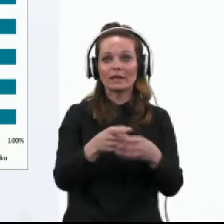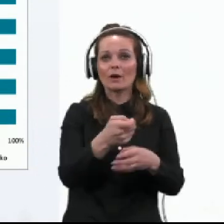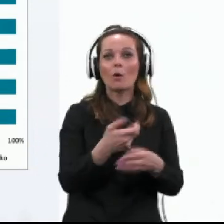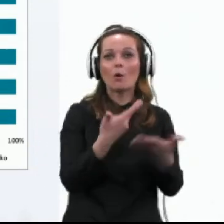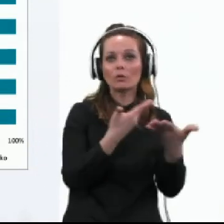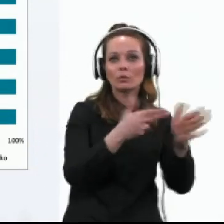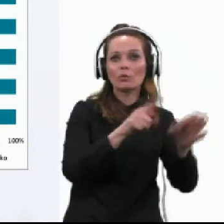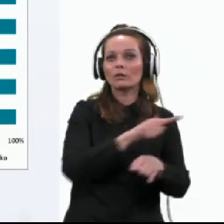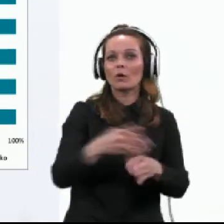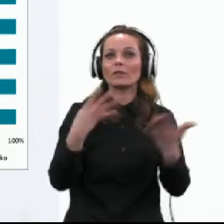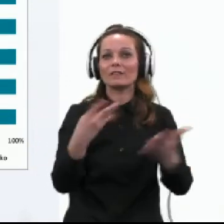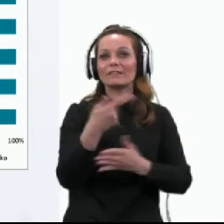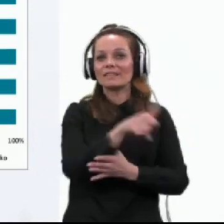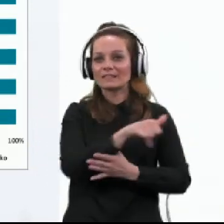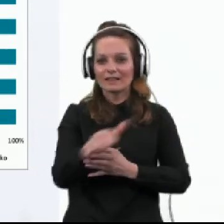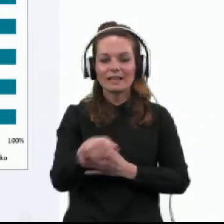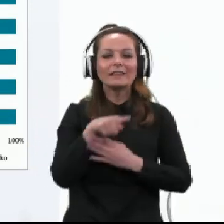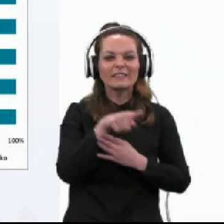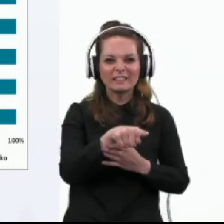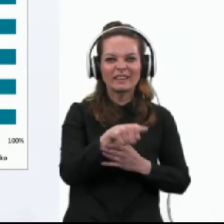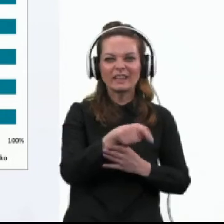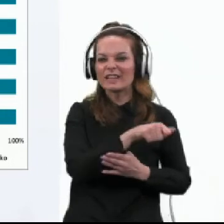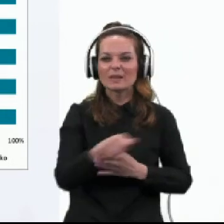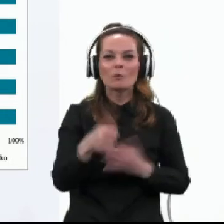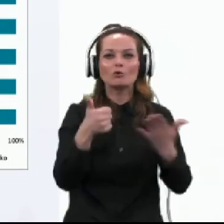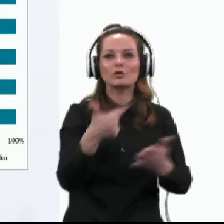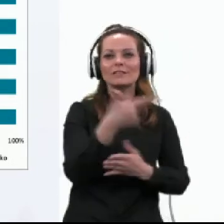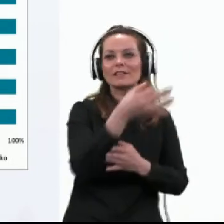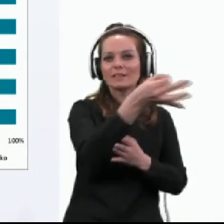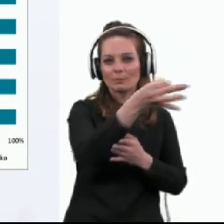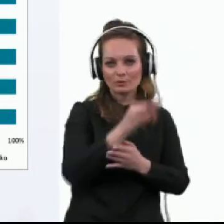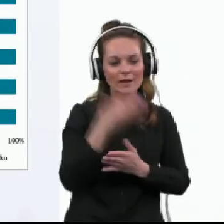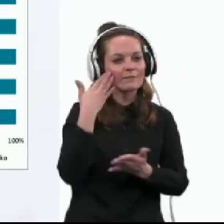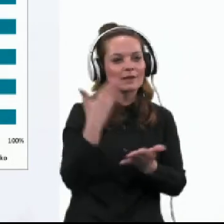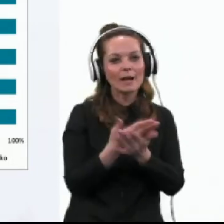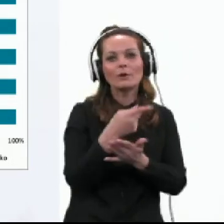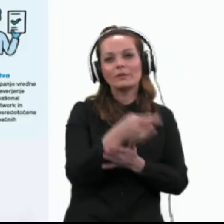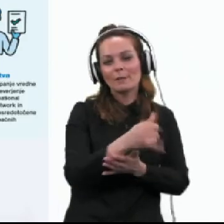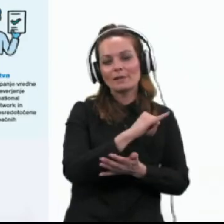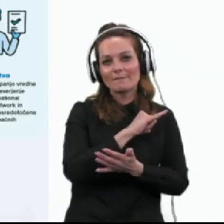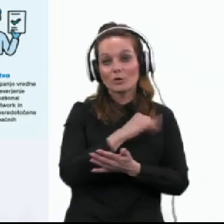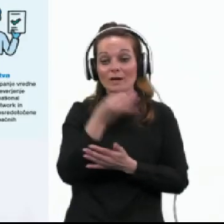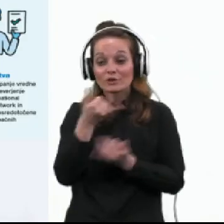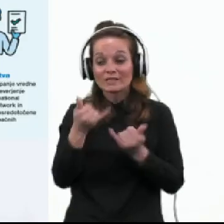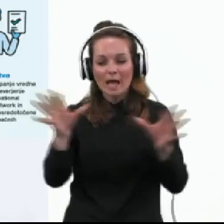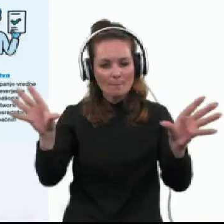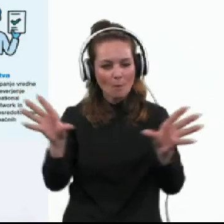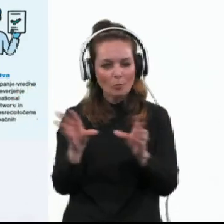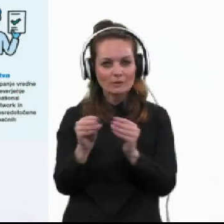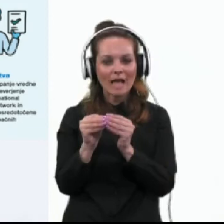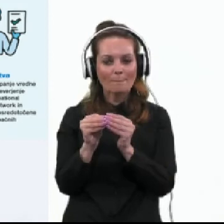18, do 29 let pa je takih le še 26%. Če povzamem,